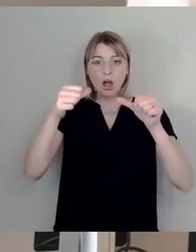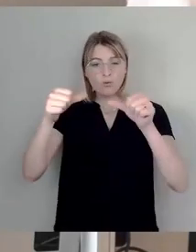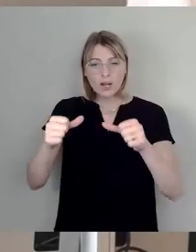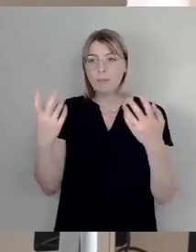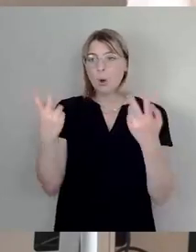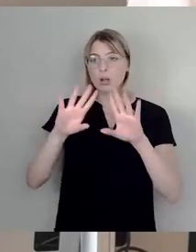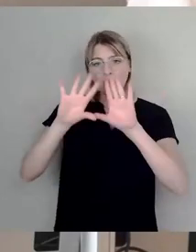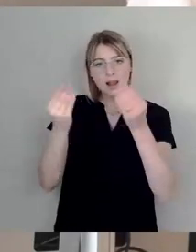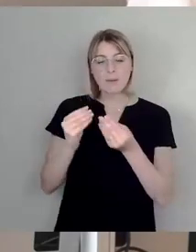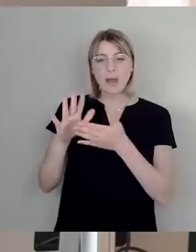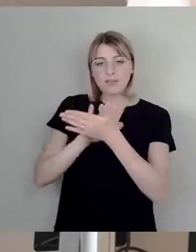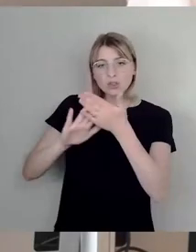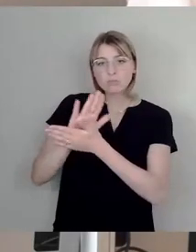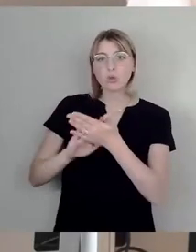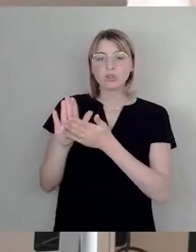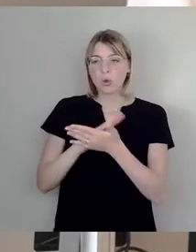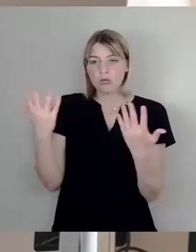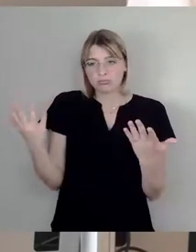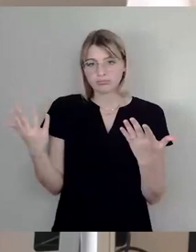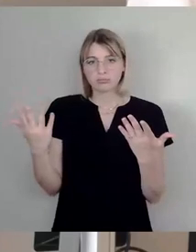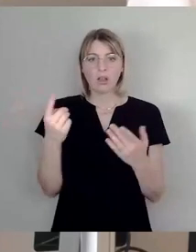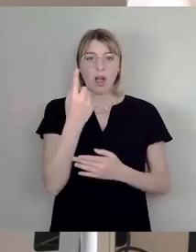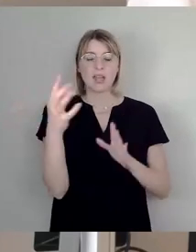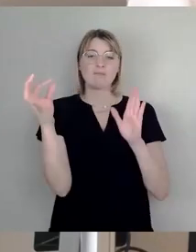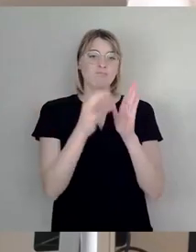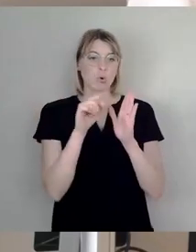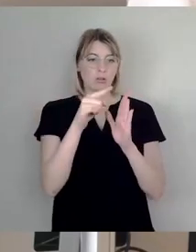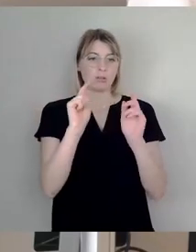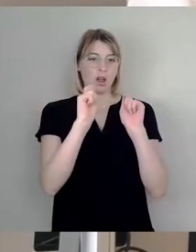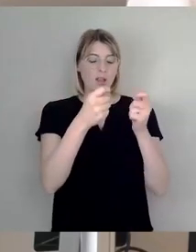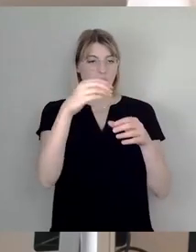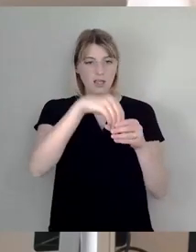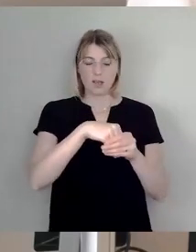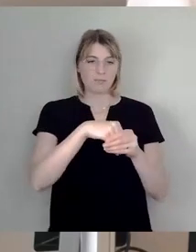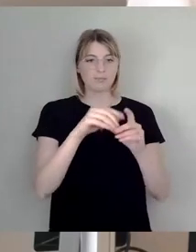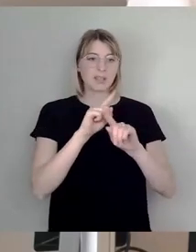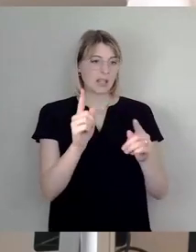Das ist nur einer der Punkte, in dem der Antrag ziemlich unkonkret ist.